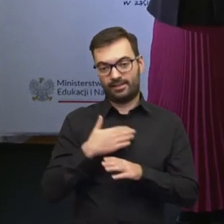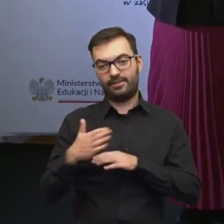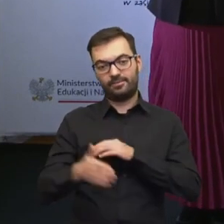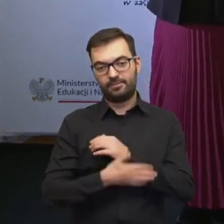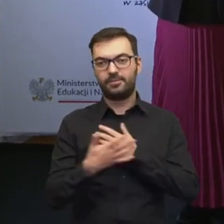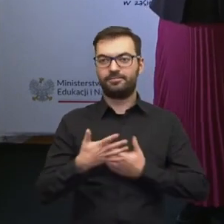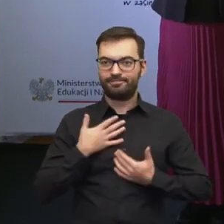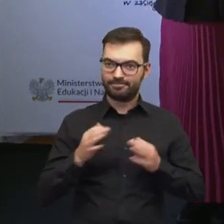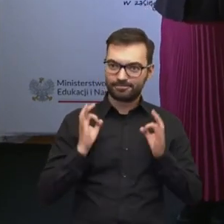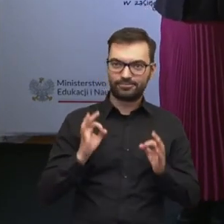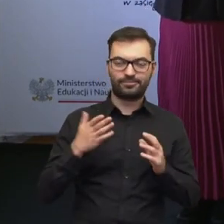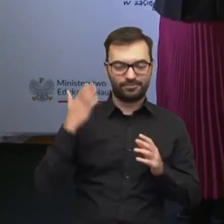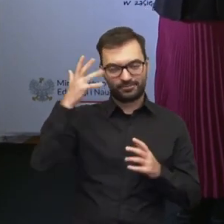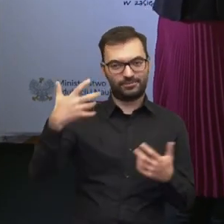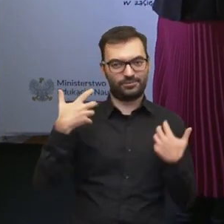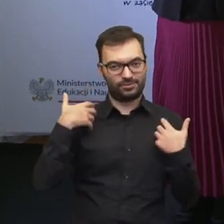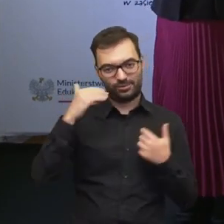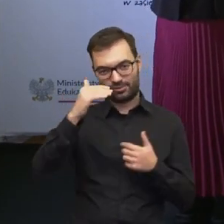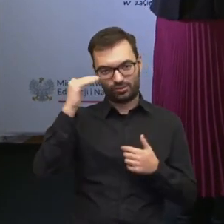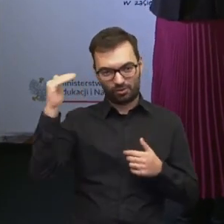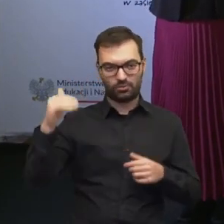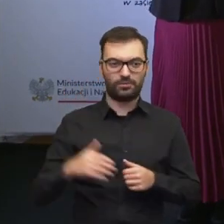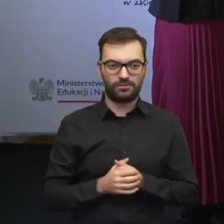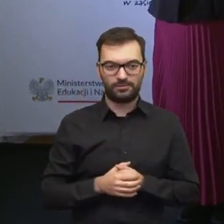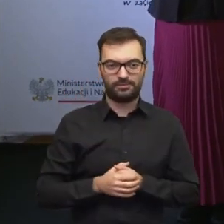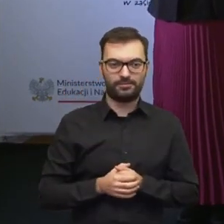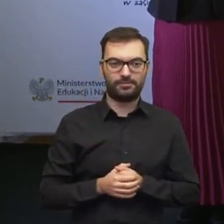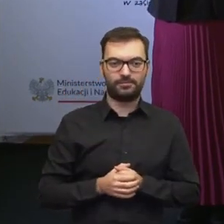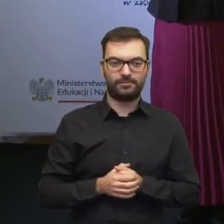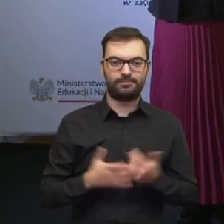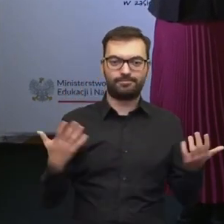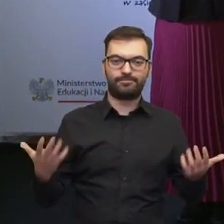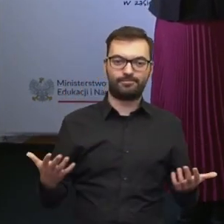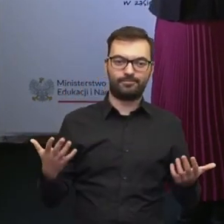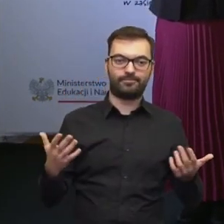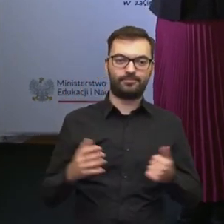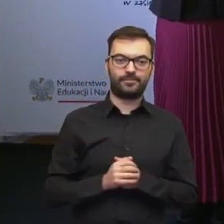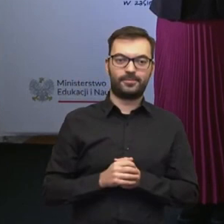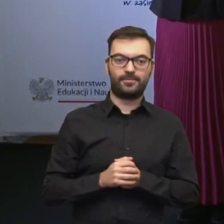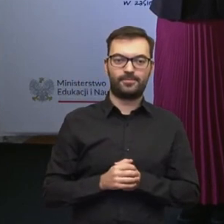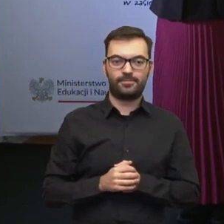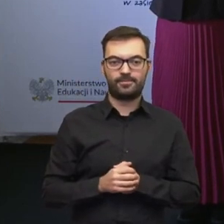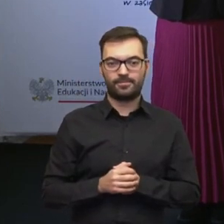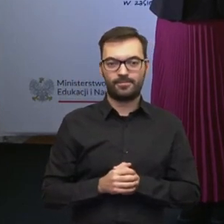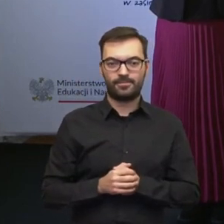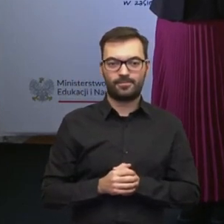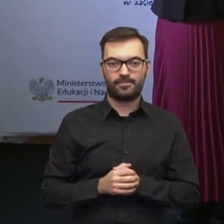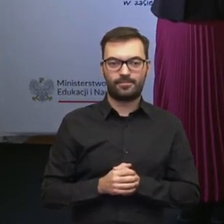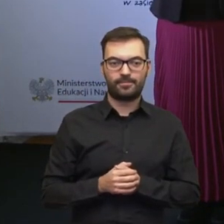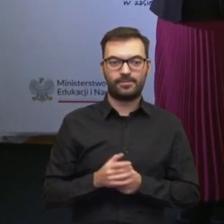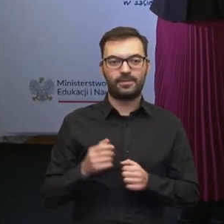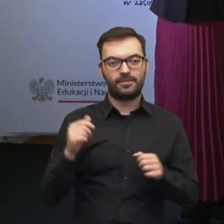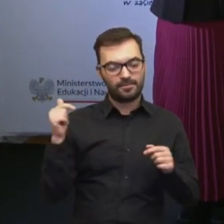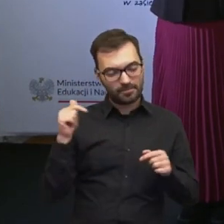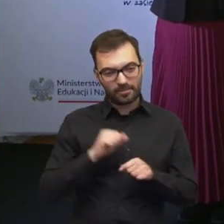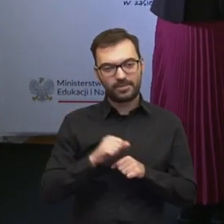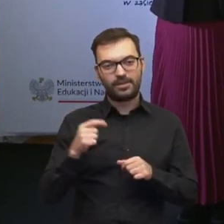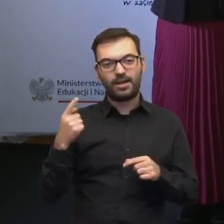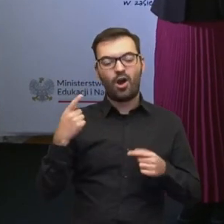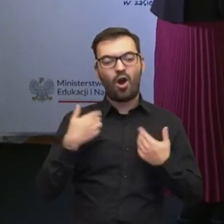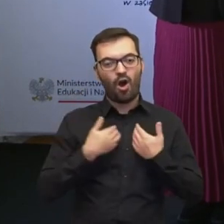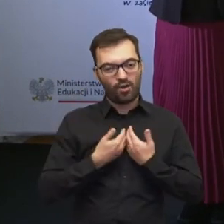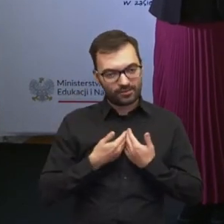dobrostanie, dorosłym życiu, o czym też dzisiaj tutaj była mowa. Proszę Państwa, bądźmy pozytywnie